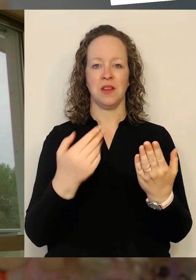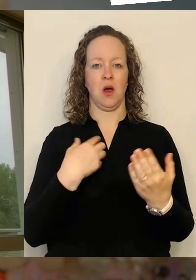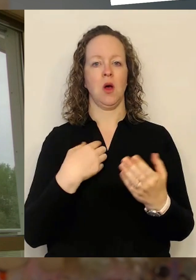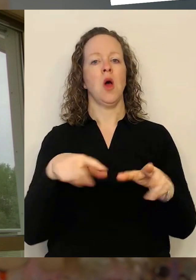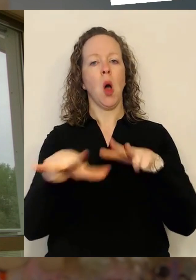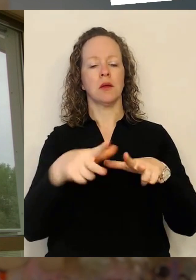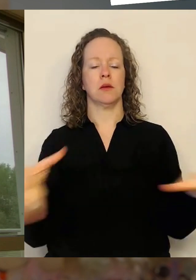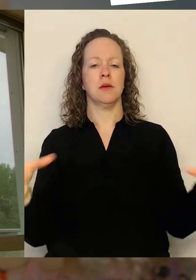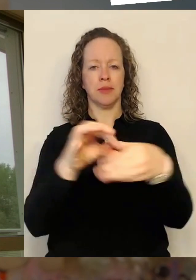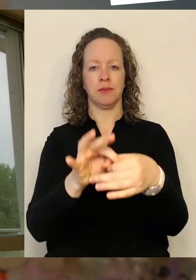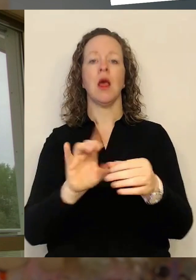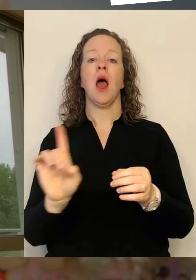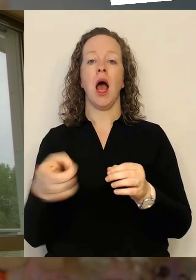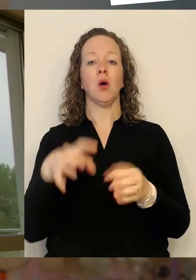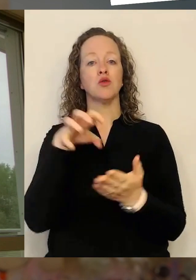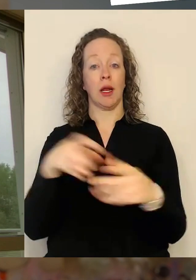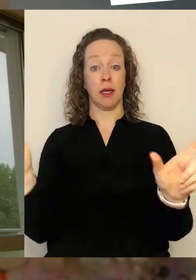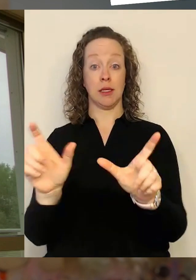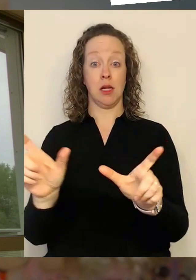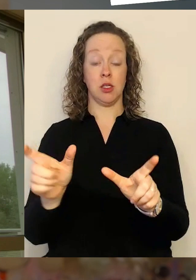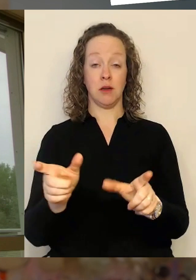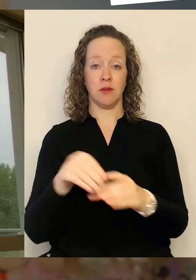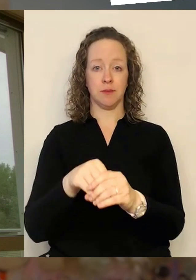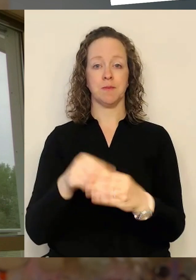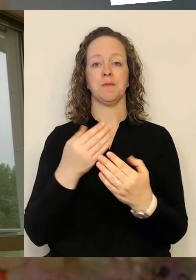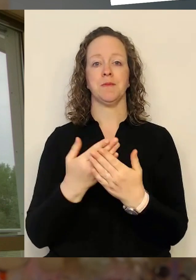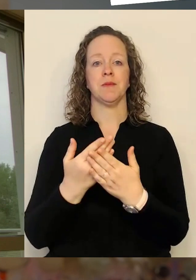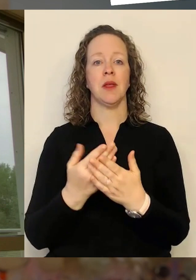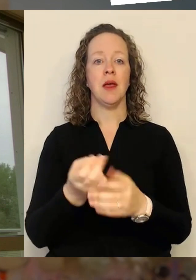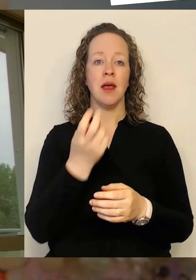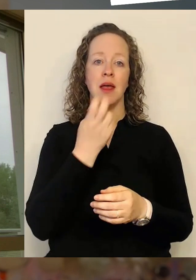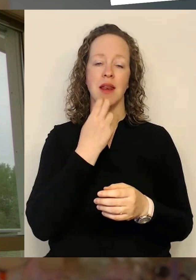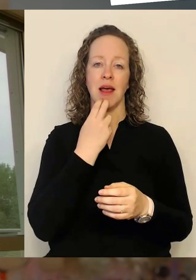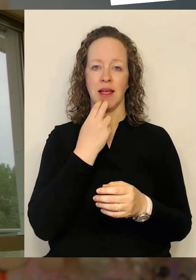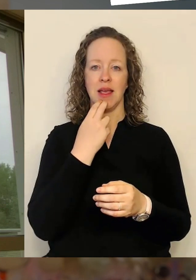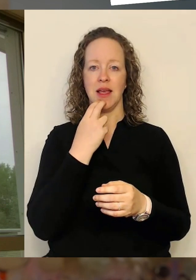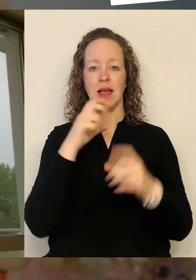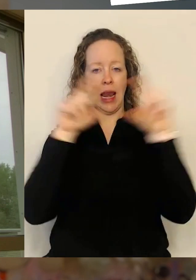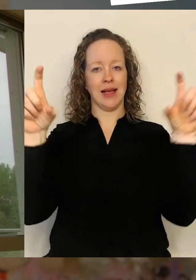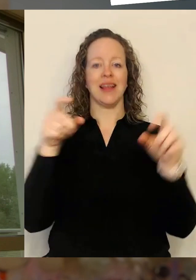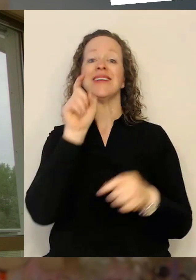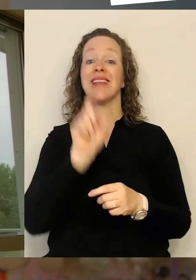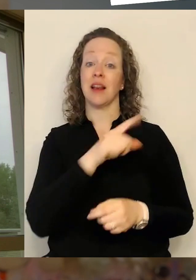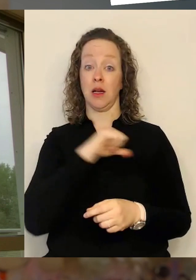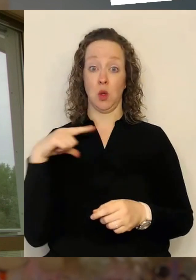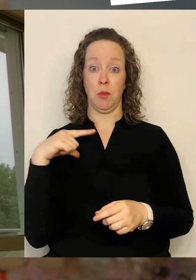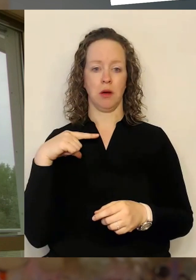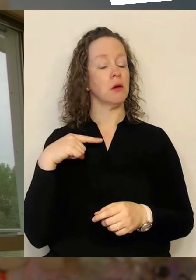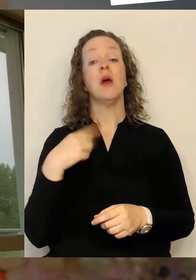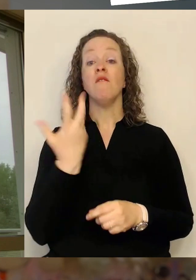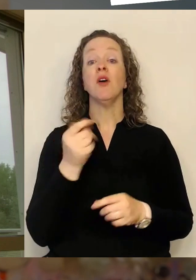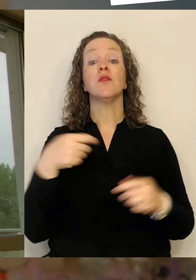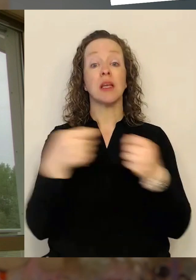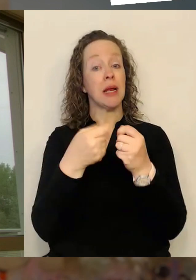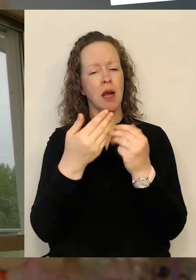die Stadtgesellschaft eingebunden, beispielsweise mit dem sogenannten Energiecluster Digitales Lübeck, wo mittlerweile über 50 Mitglieder aus den unterschiedlichen Bereichen der